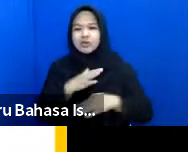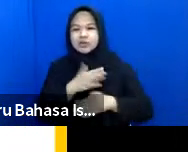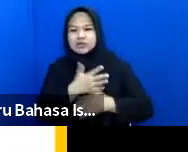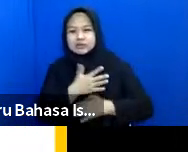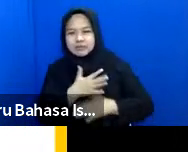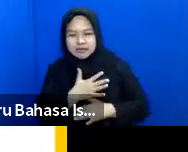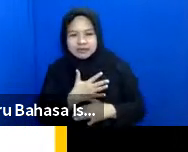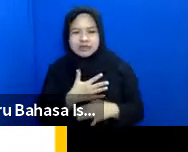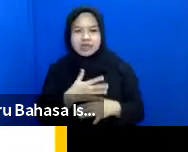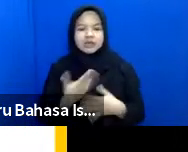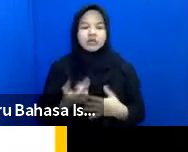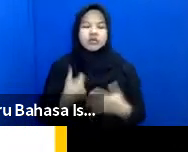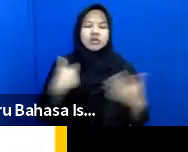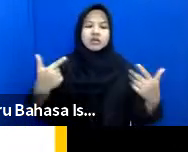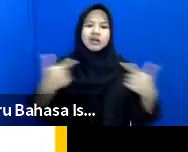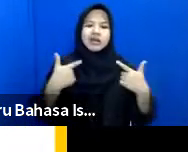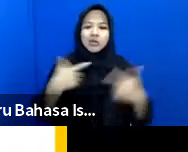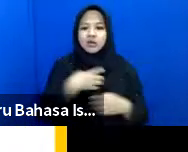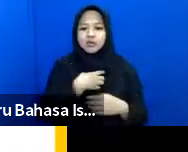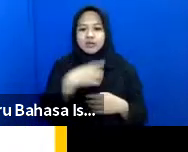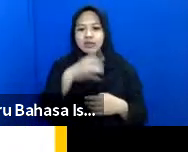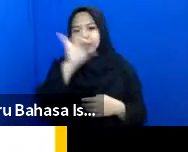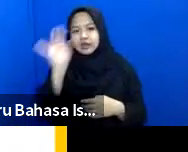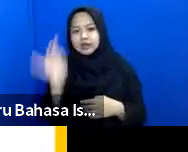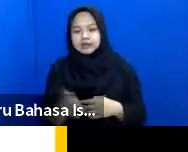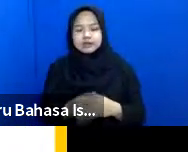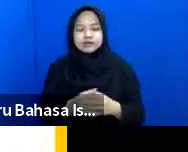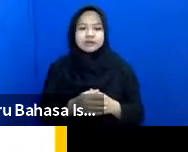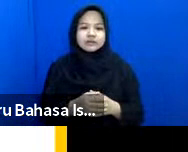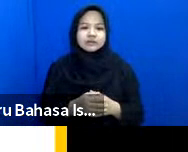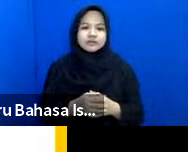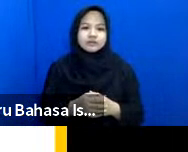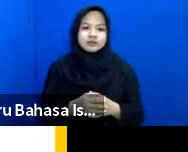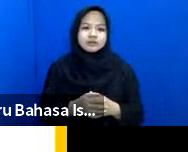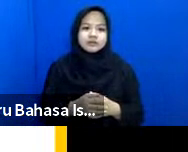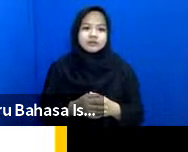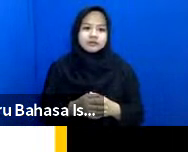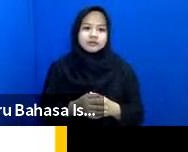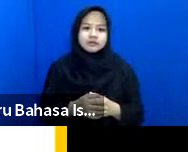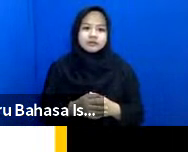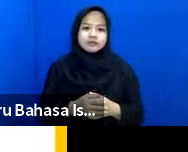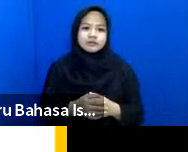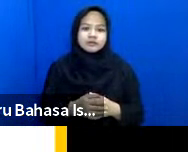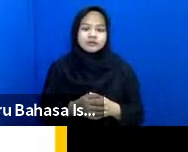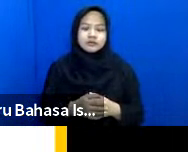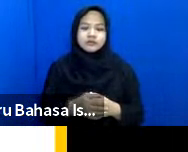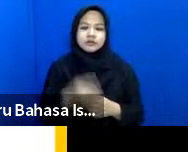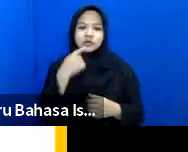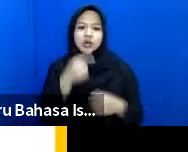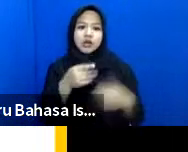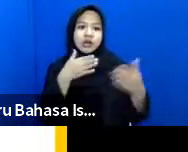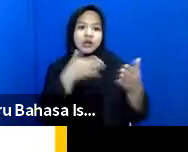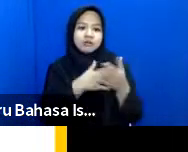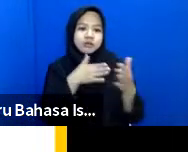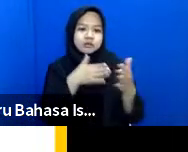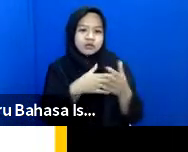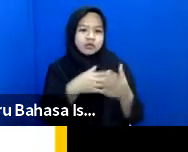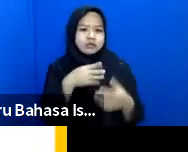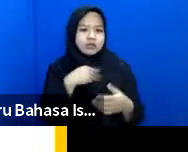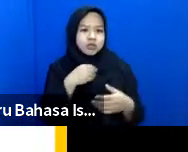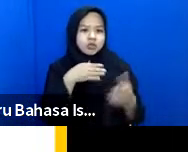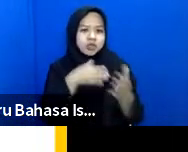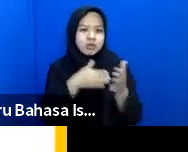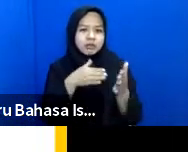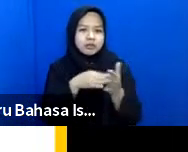dan gangguan mental lainnya kemudian berikutnya berkaitan dengan hambatan apa yang dimaksud dengan